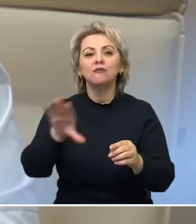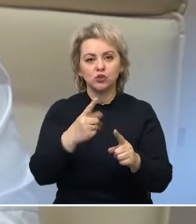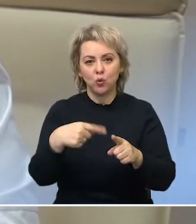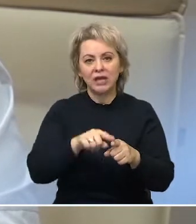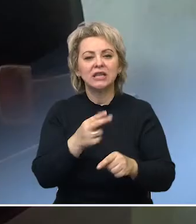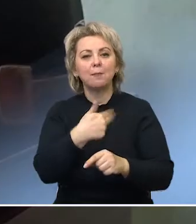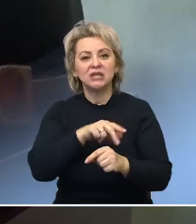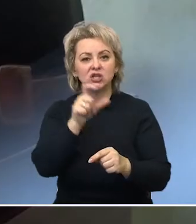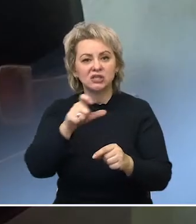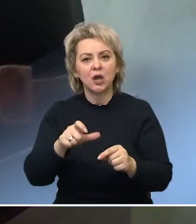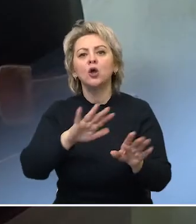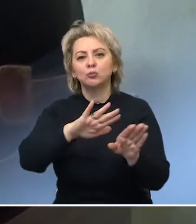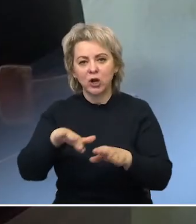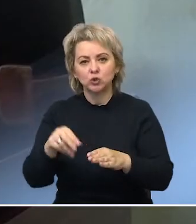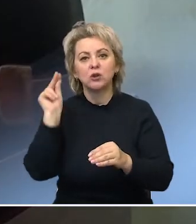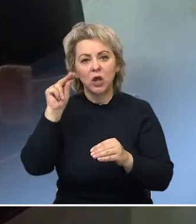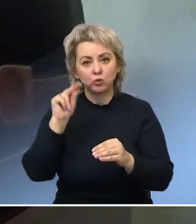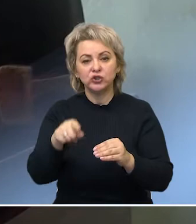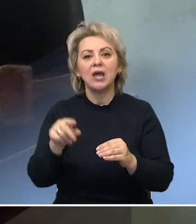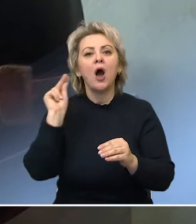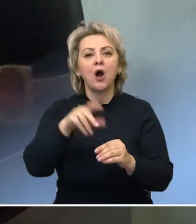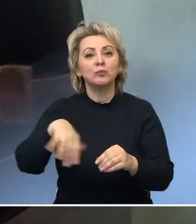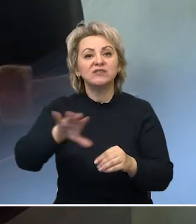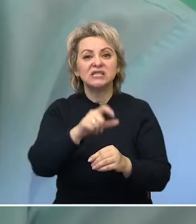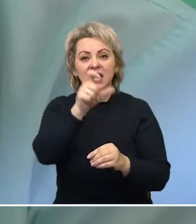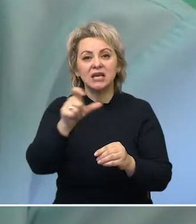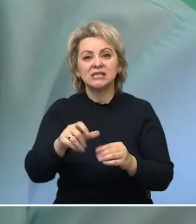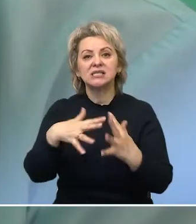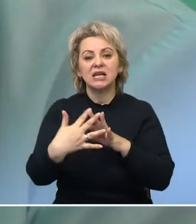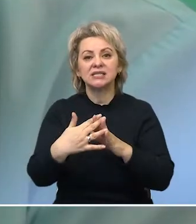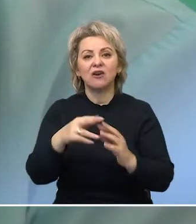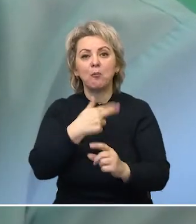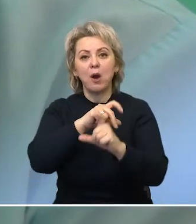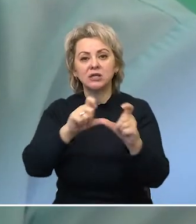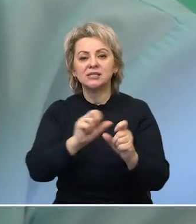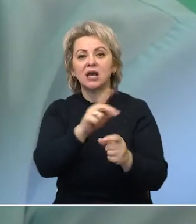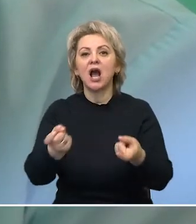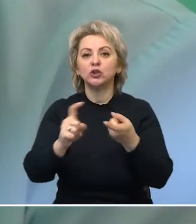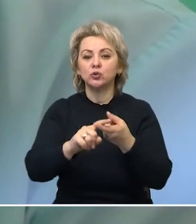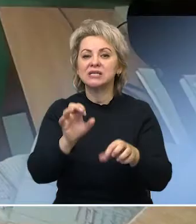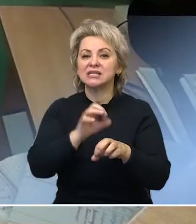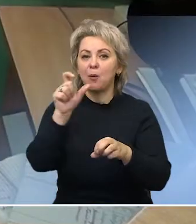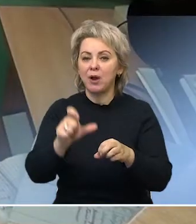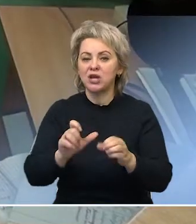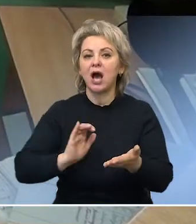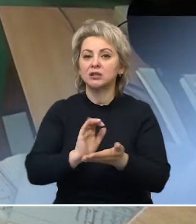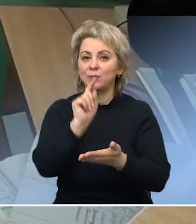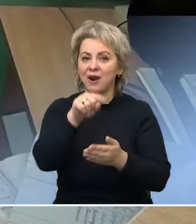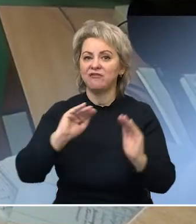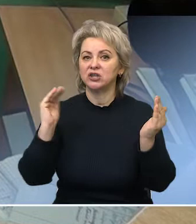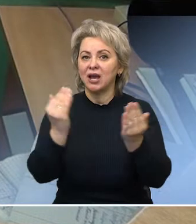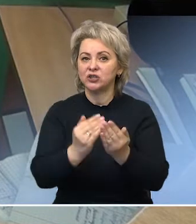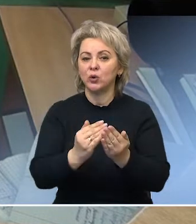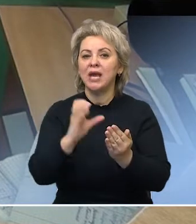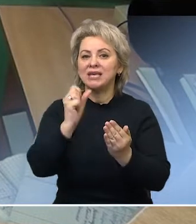персонал прошел. Обучены и все фельдшеры сельских ФАПов. Контактирующих с заболевшими отправят на карантин в Екатериновскую